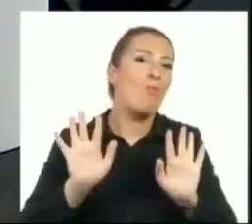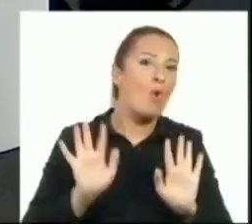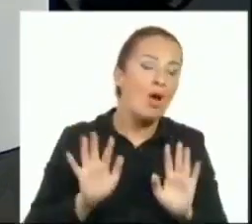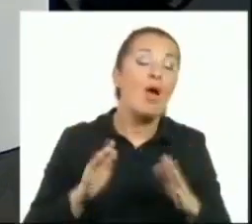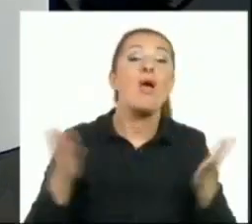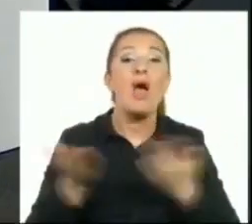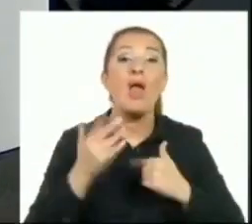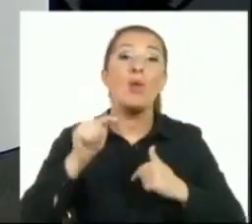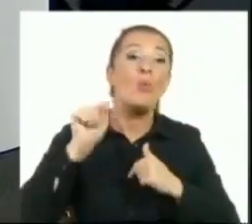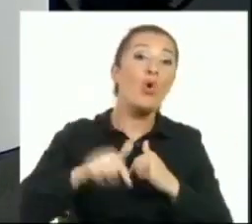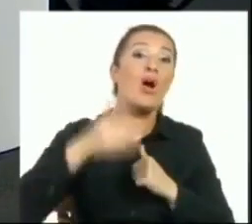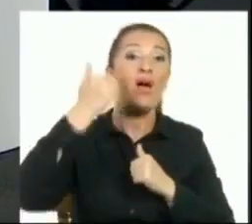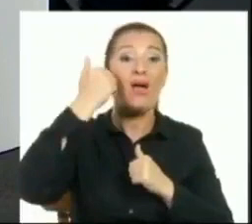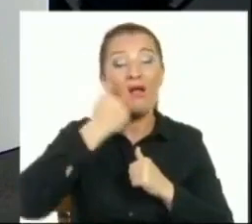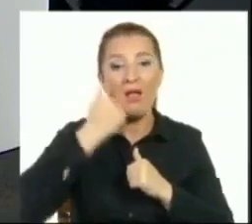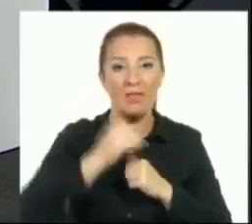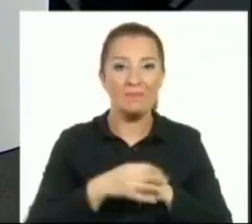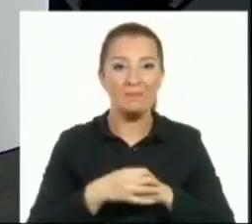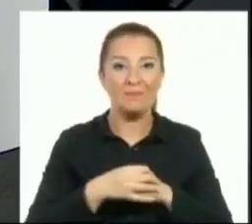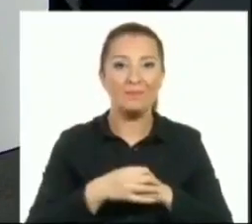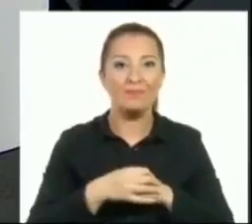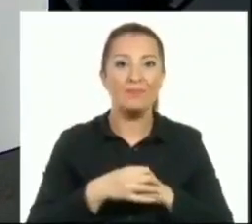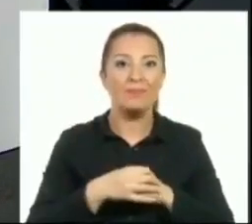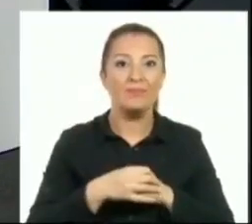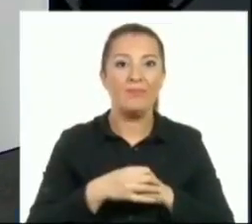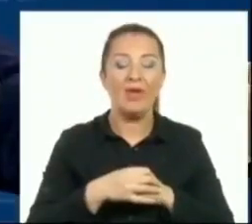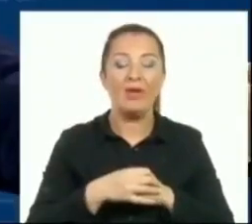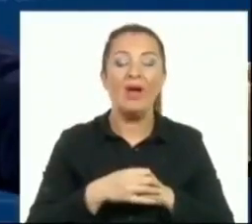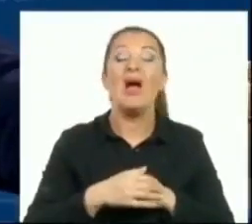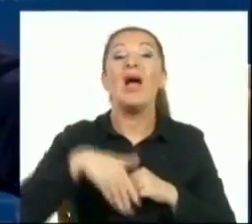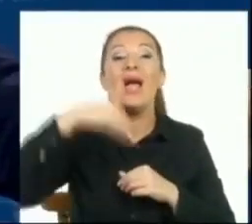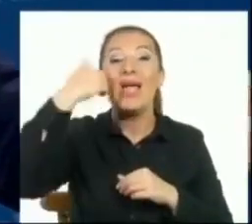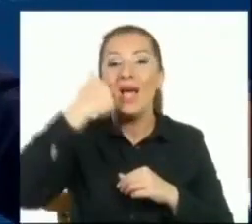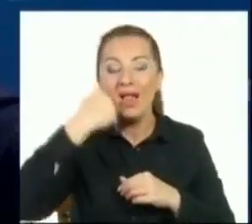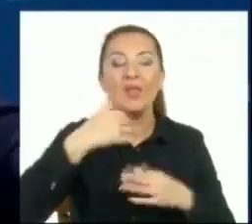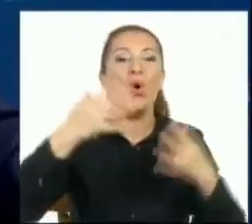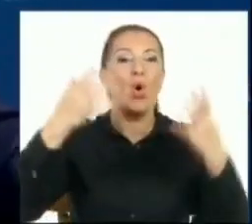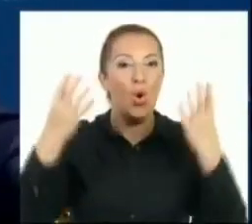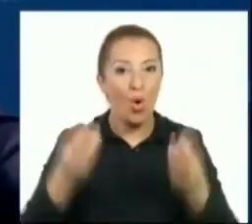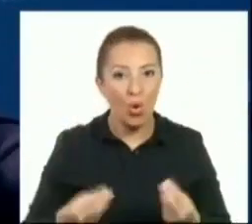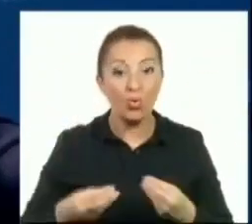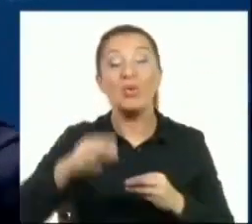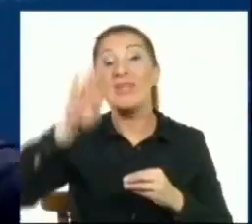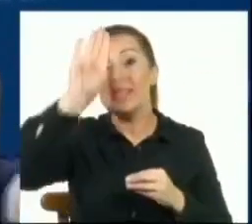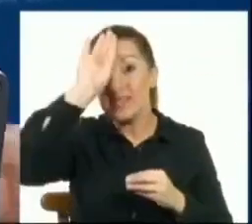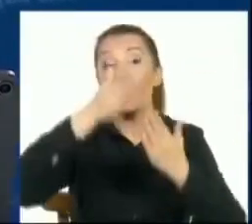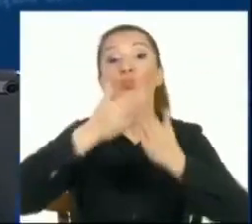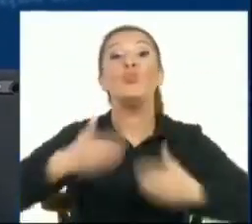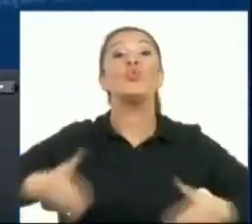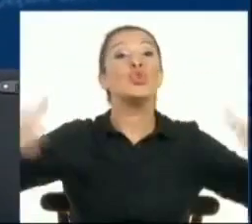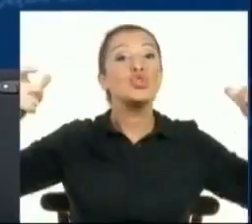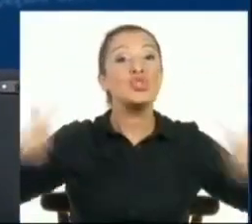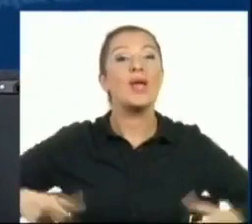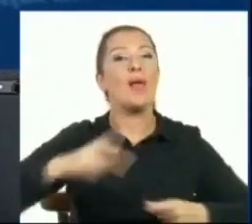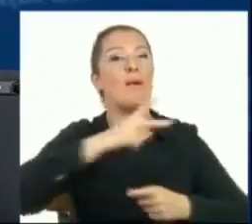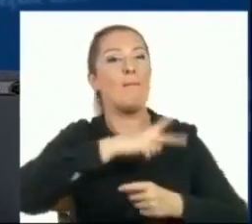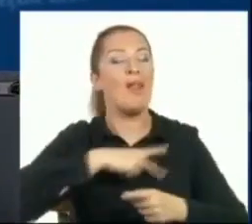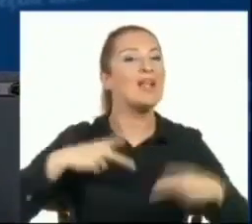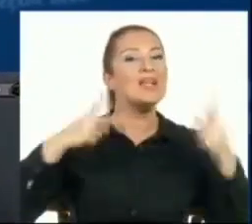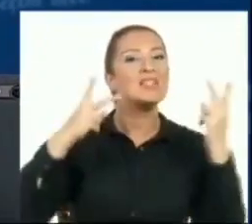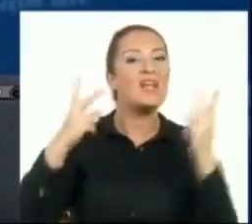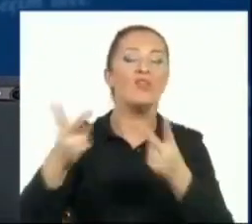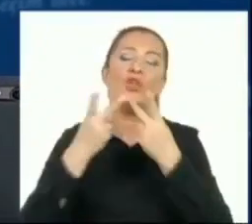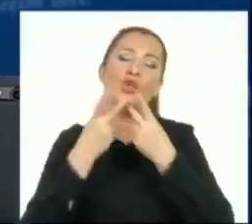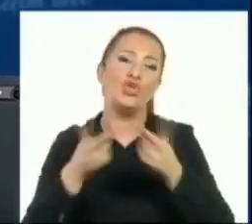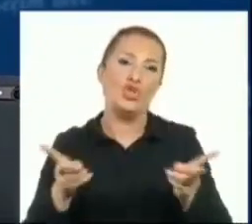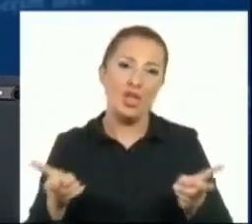bu yalan. Bak yalan olduğu İstanbul Büyükşehir Belediyesi tarafından